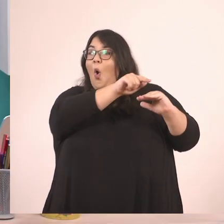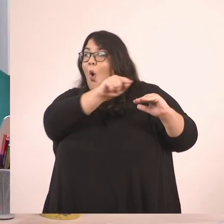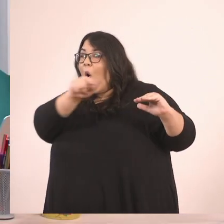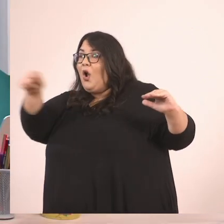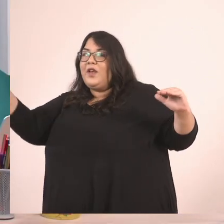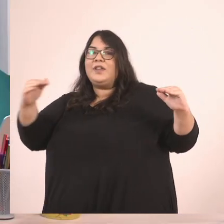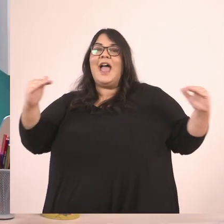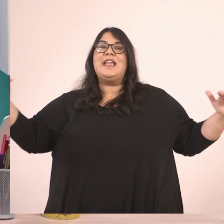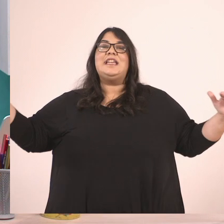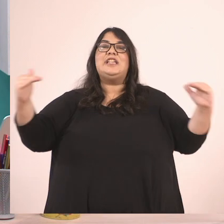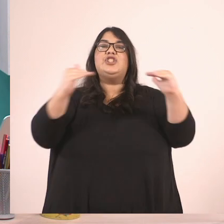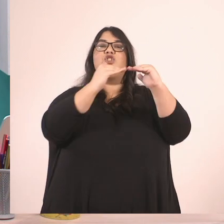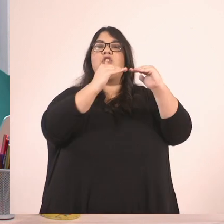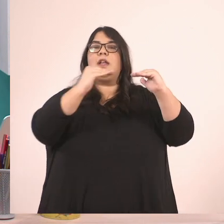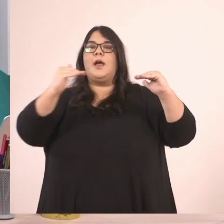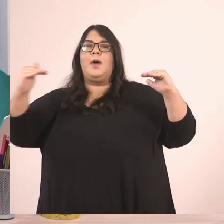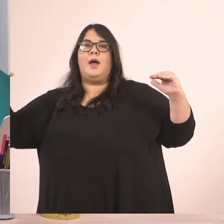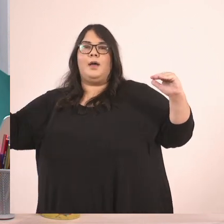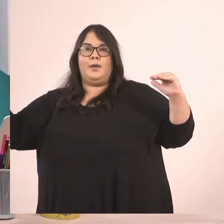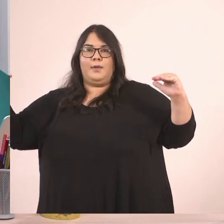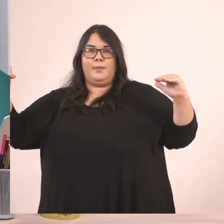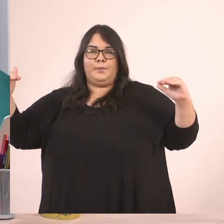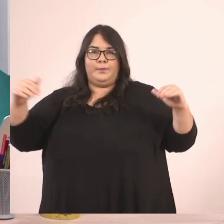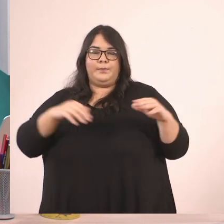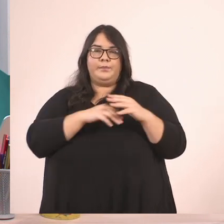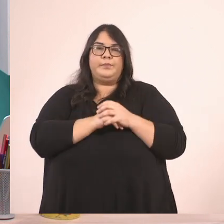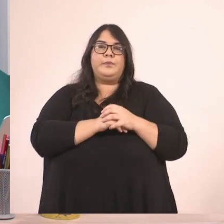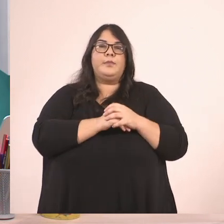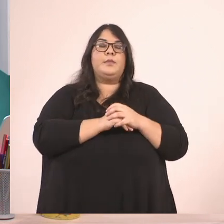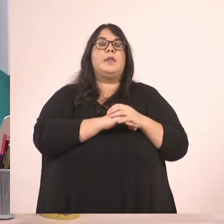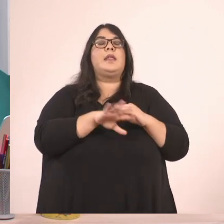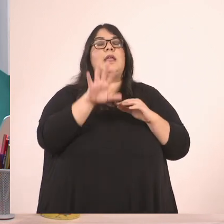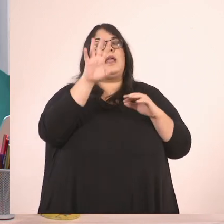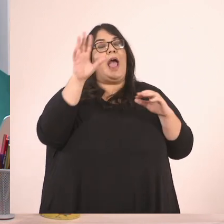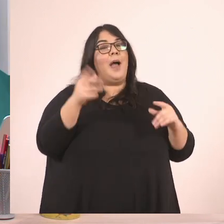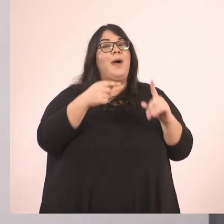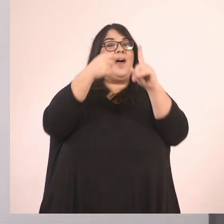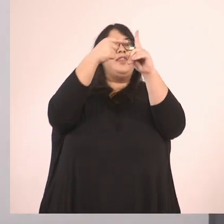ένα κλάσμα ισοδύναμο με το αρχικό. Στη διαίρεση βέβαια,